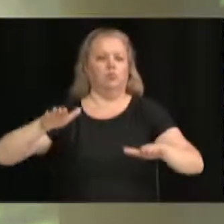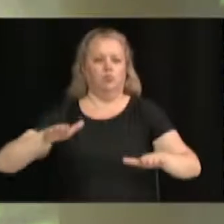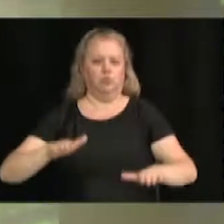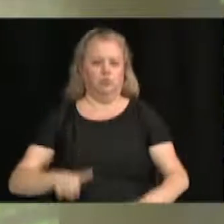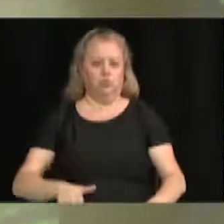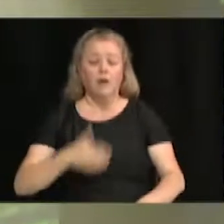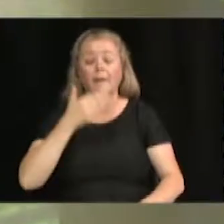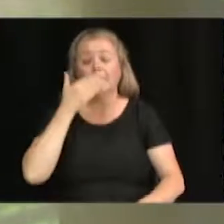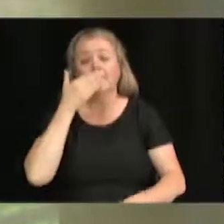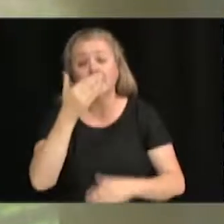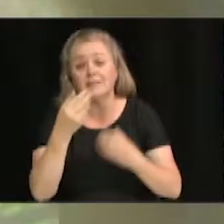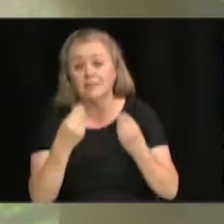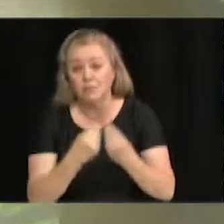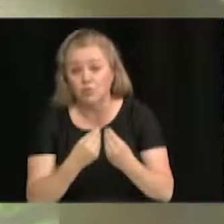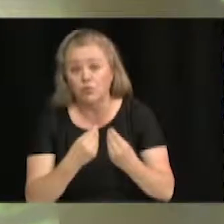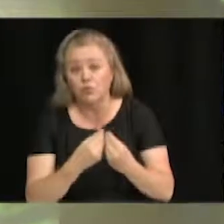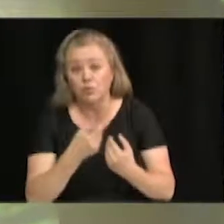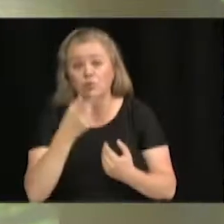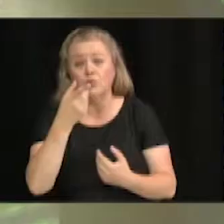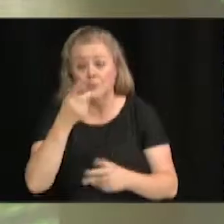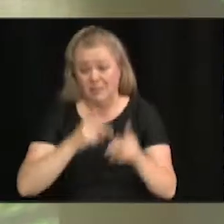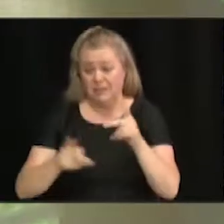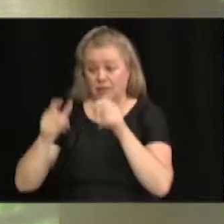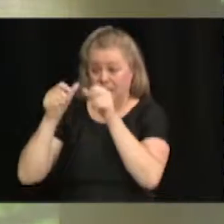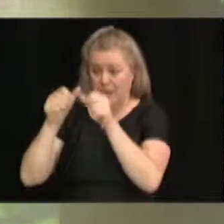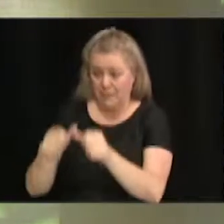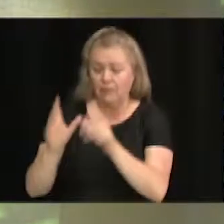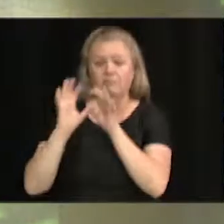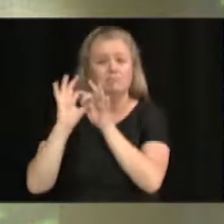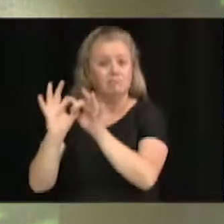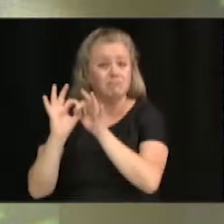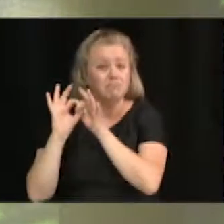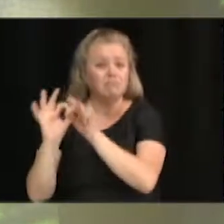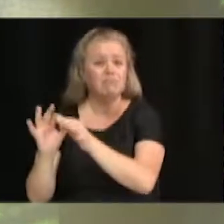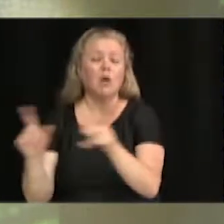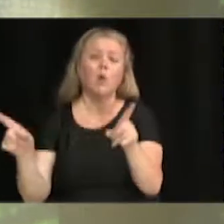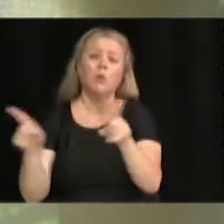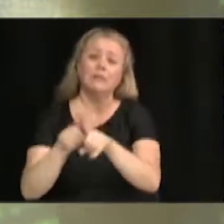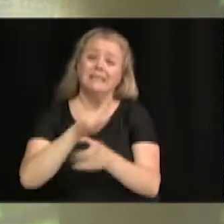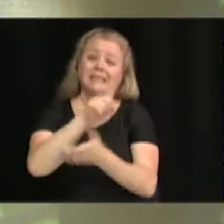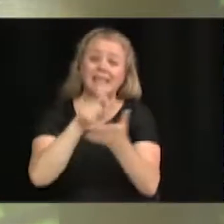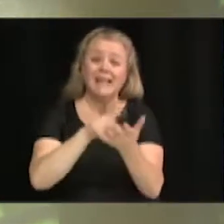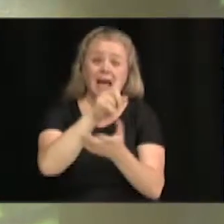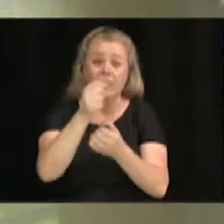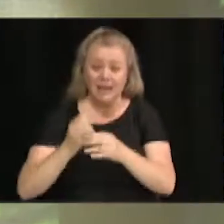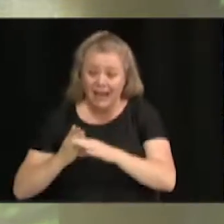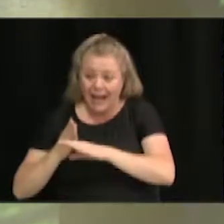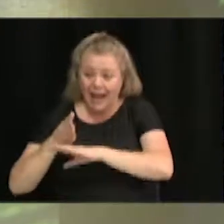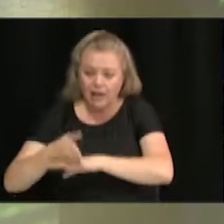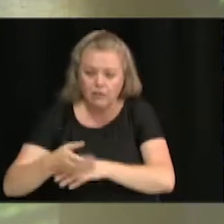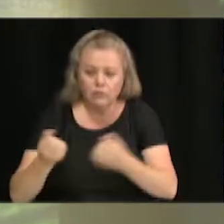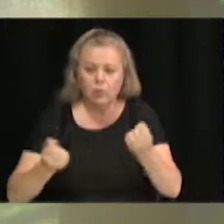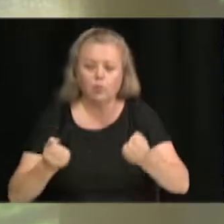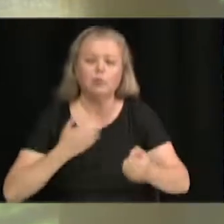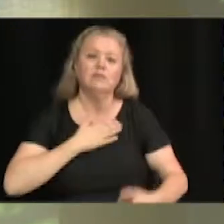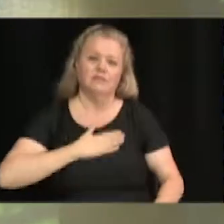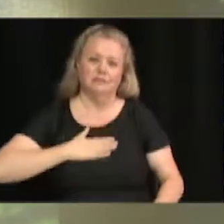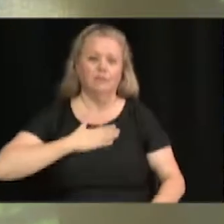votre collaboration, les gens du quartier, et merci aux automobilistes également d'adapter leur vitesse dans ces quartiers résidentiels.